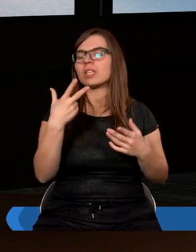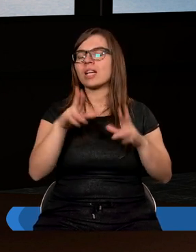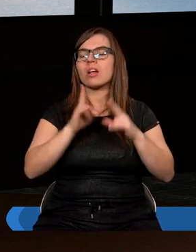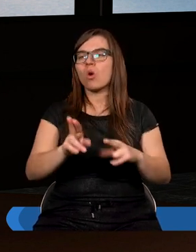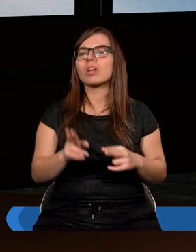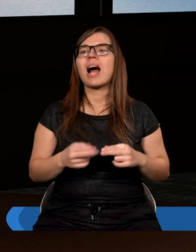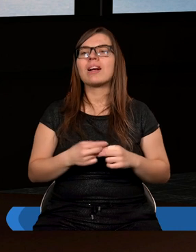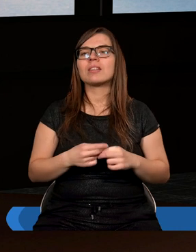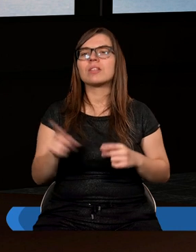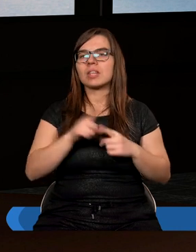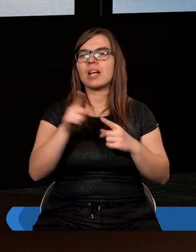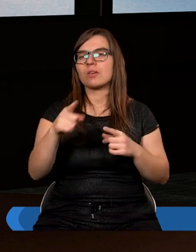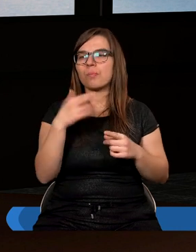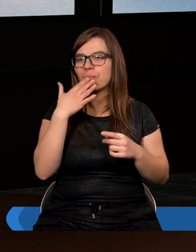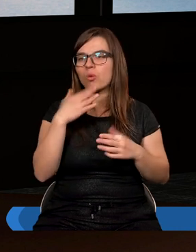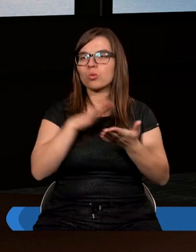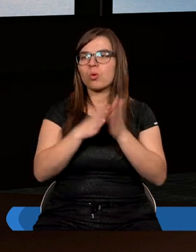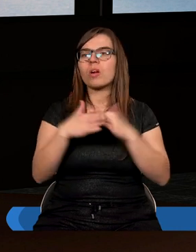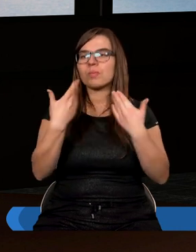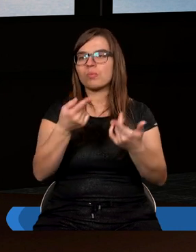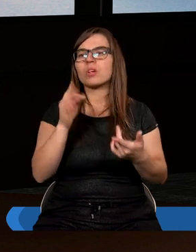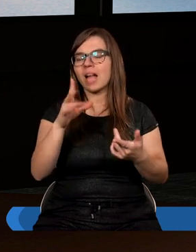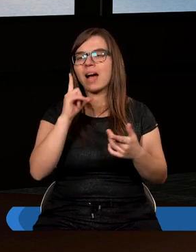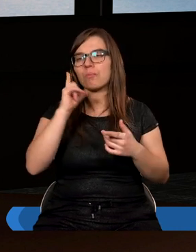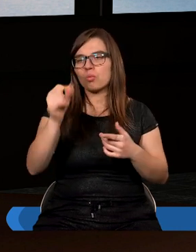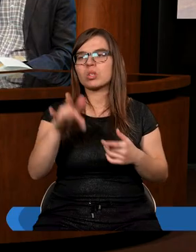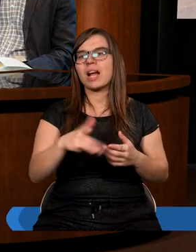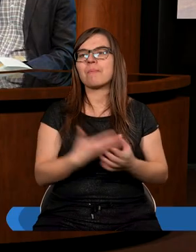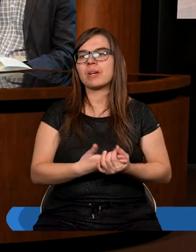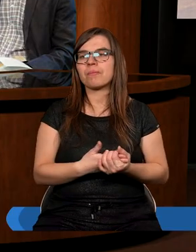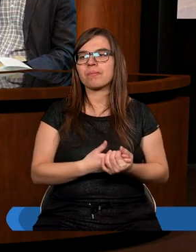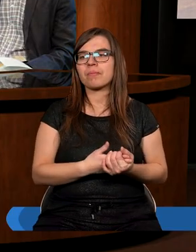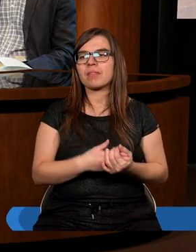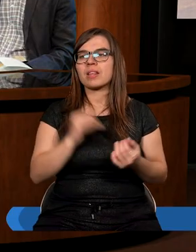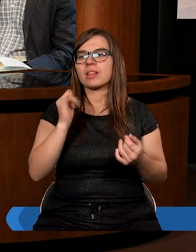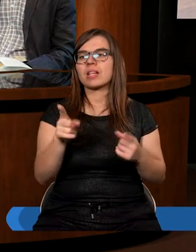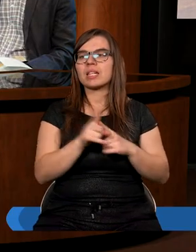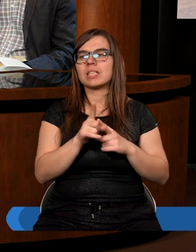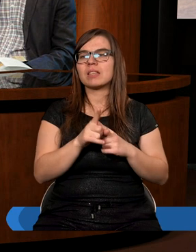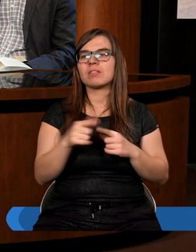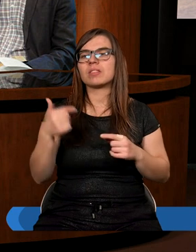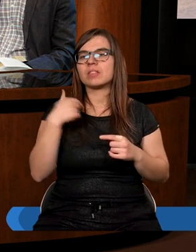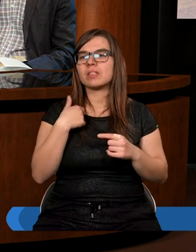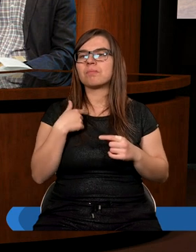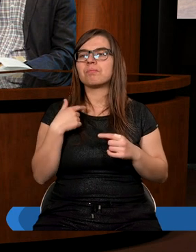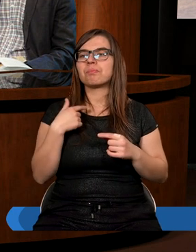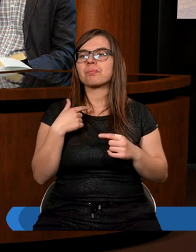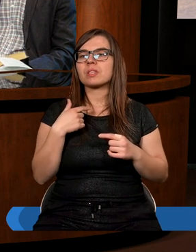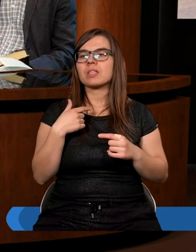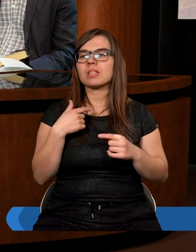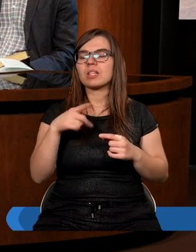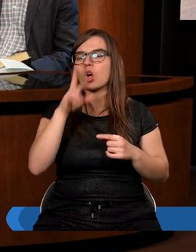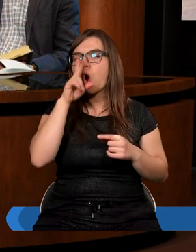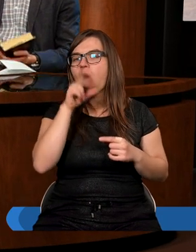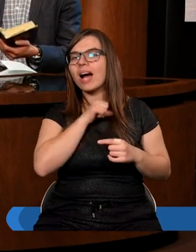zostali. Czy Wy też chcecie odejść? A Piotr powiedział, Panie, dokąd pójdziemy? Tak, no, ten tekst akurat też mi się tak